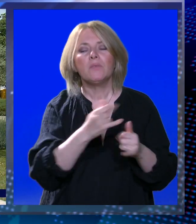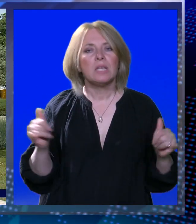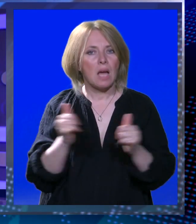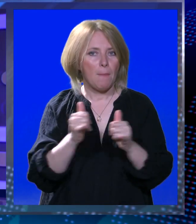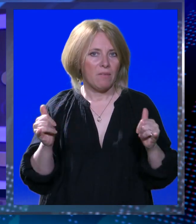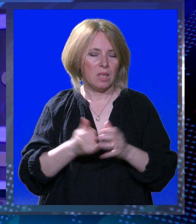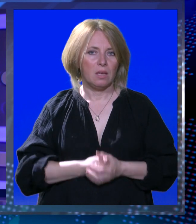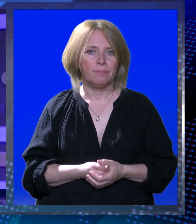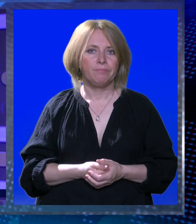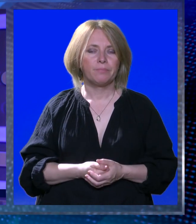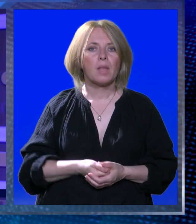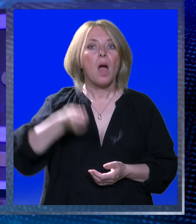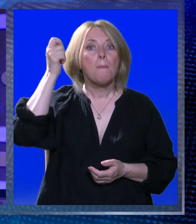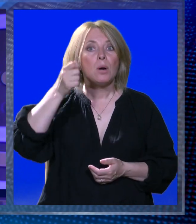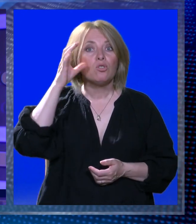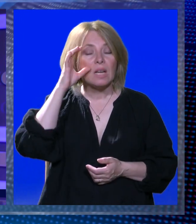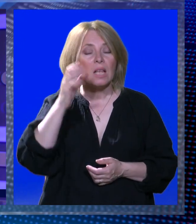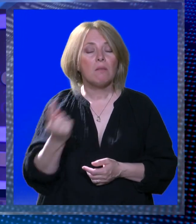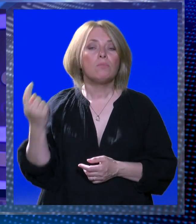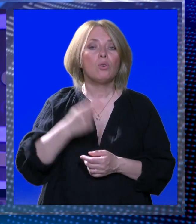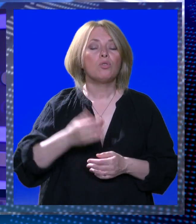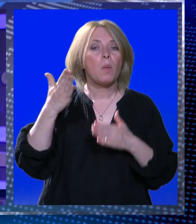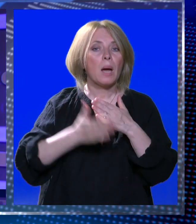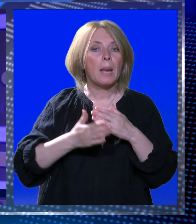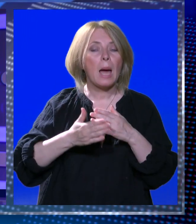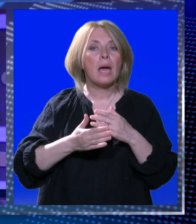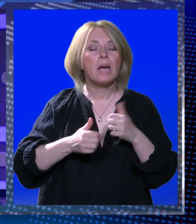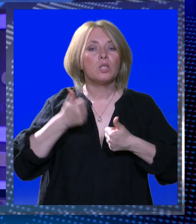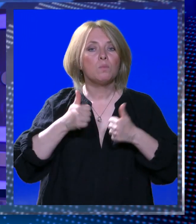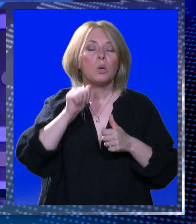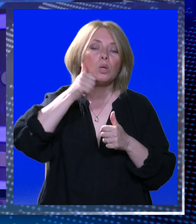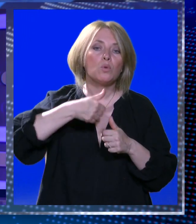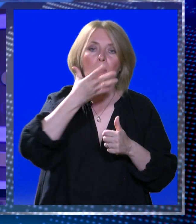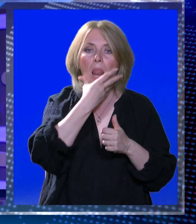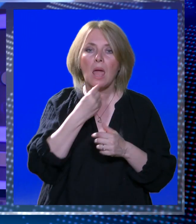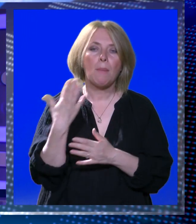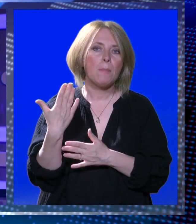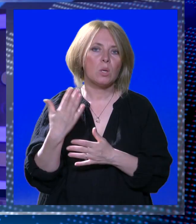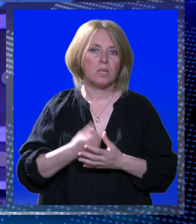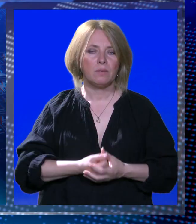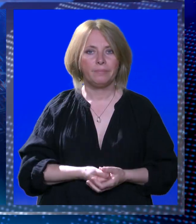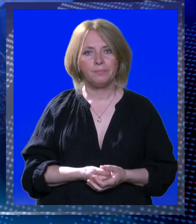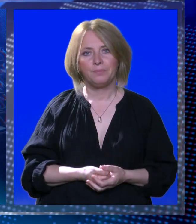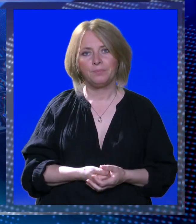otvorenom. Poštovani gledatelji, stigli smo do kraja sporta. Do sutra, lijep pozdrav!